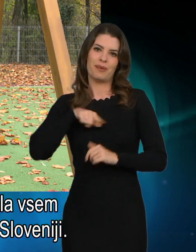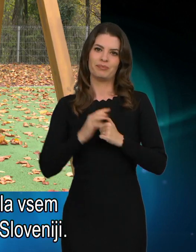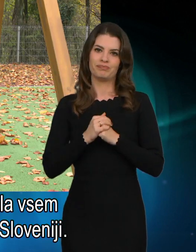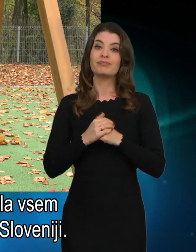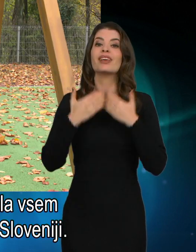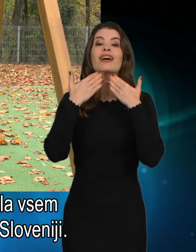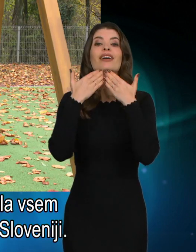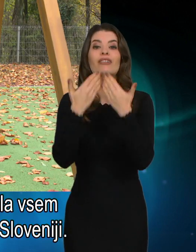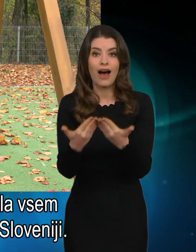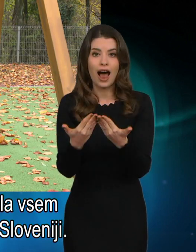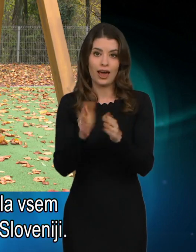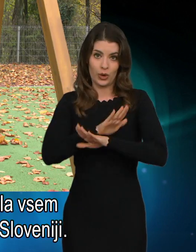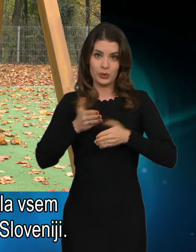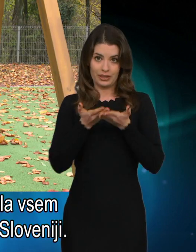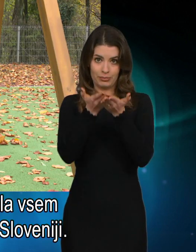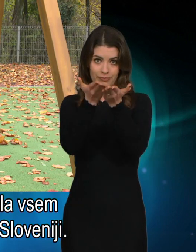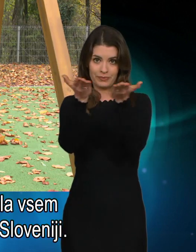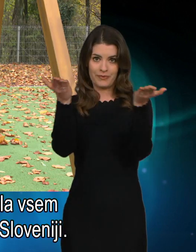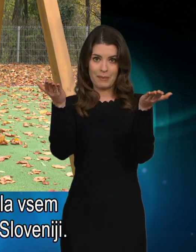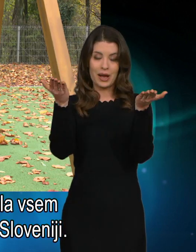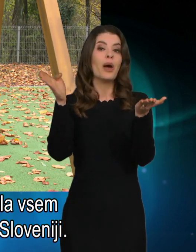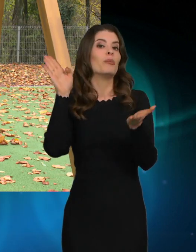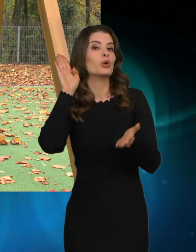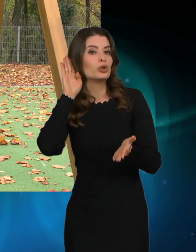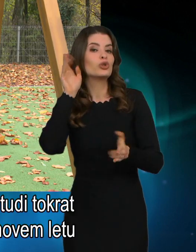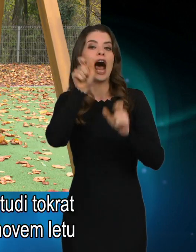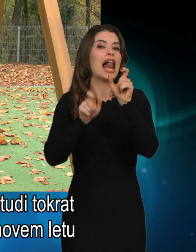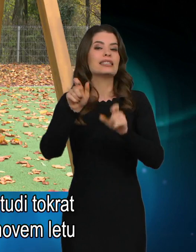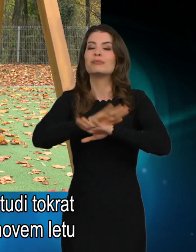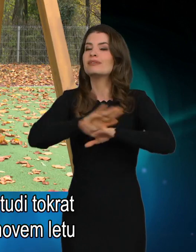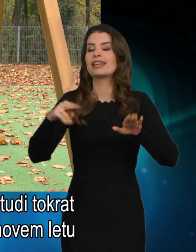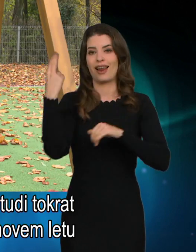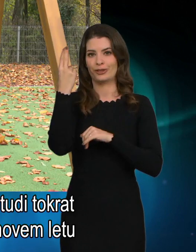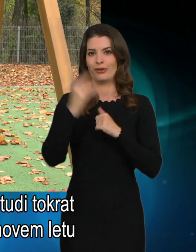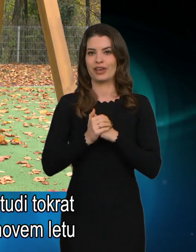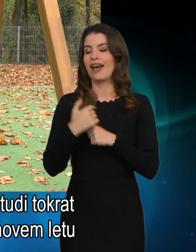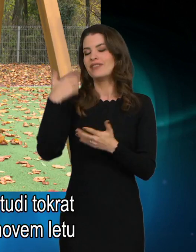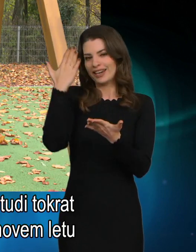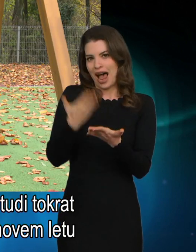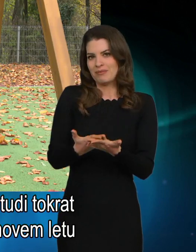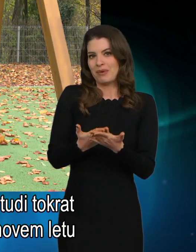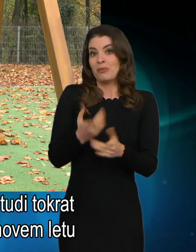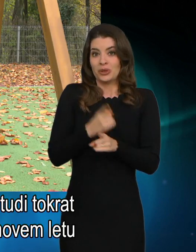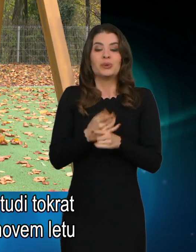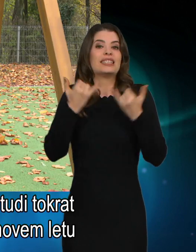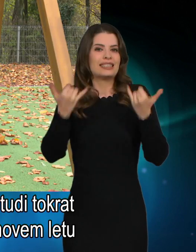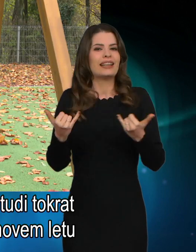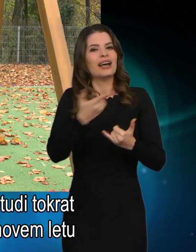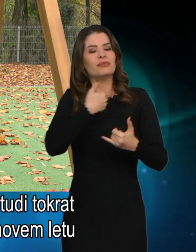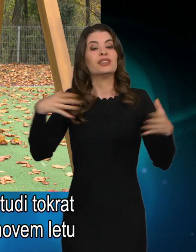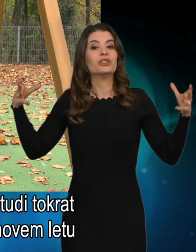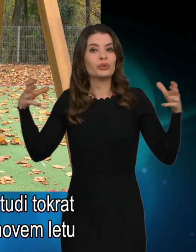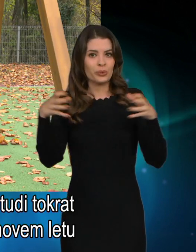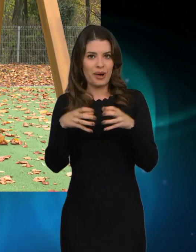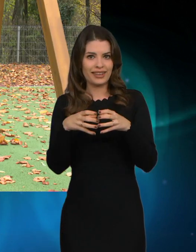vsem poslušalcem in celi Sloveniji, tako da verjamem, da bomo tudi tokrat stopili skupaj